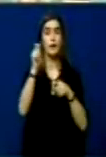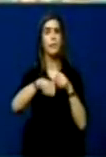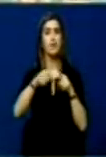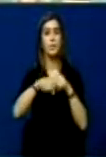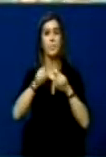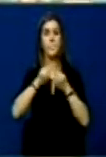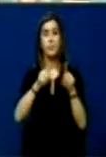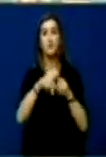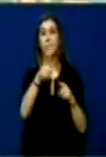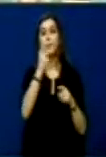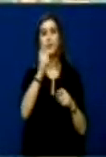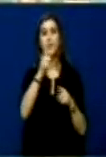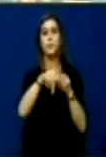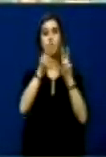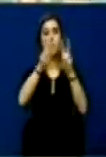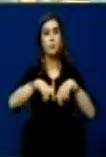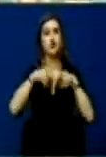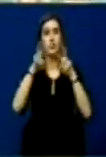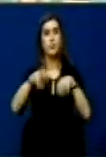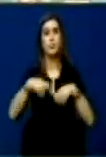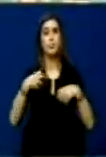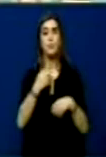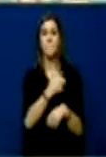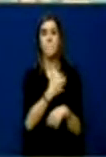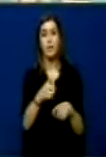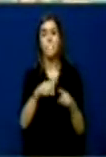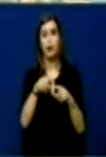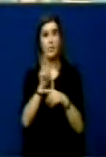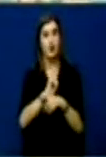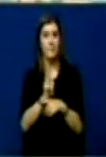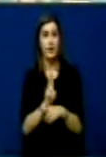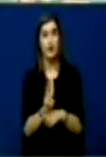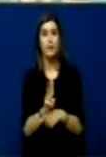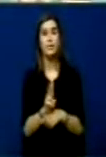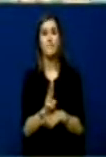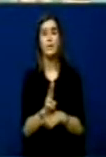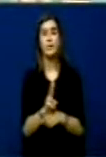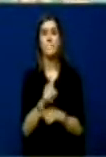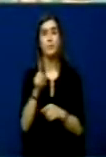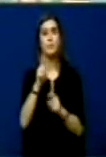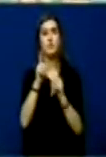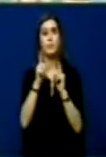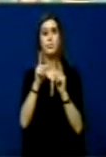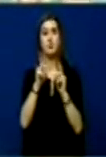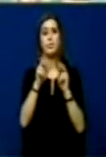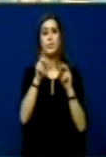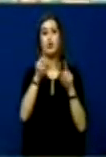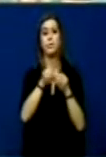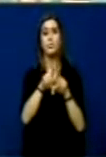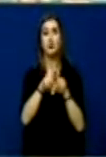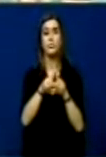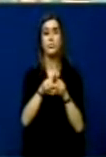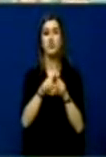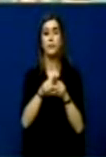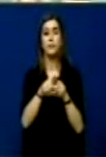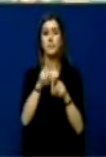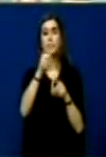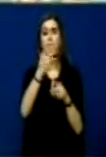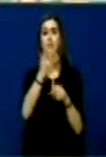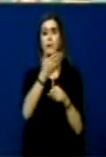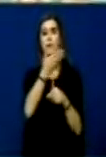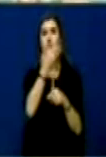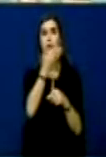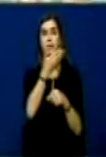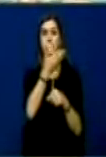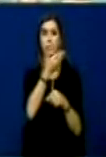edhe ligjën bi konfiskime në pasurit të fituar në mënyrë të palitshme, do të mbetet pa objekt ose pa fushve